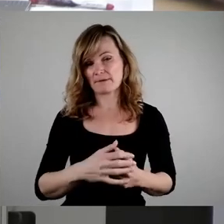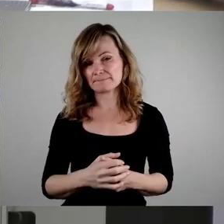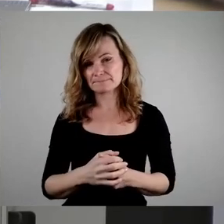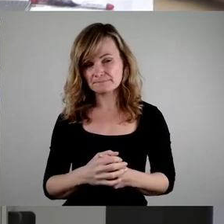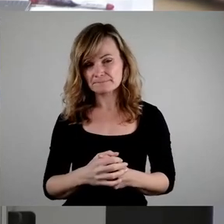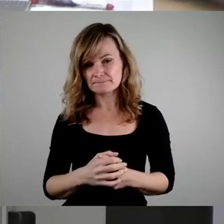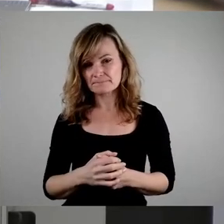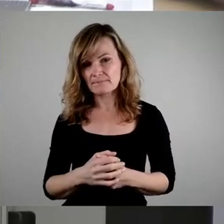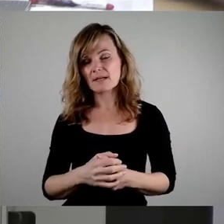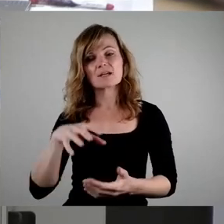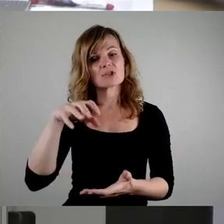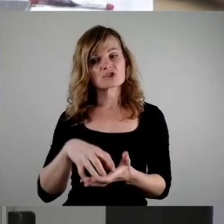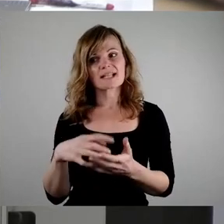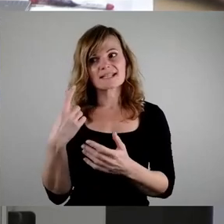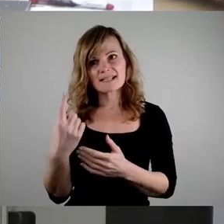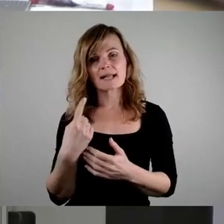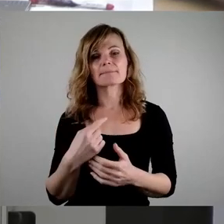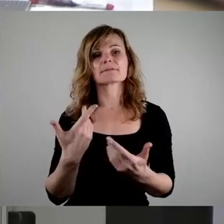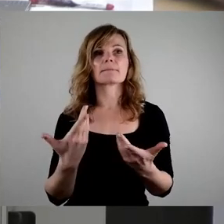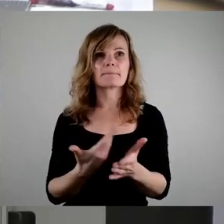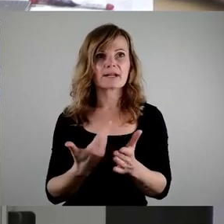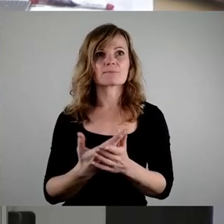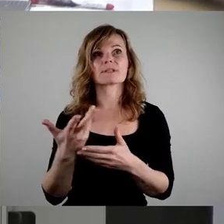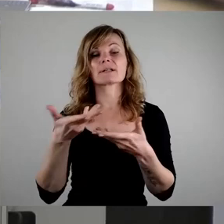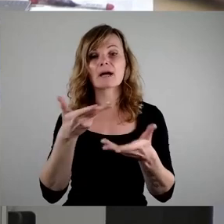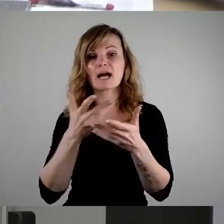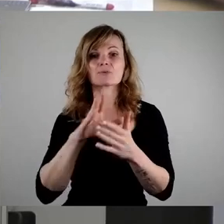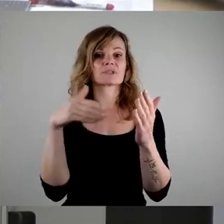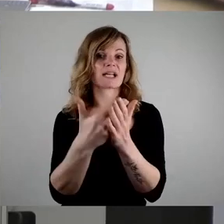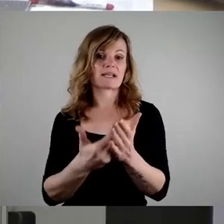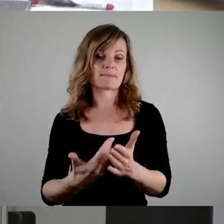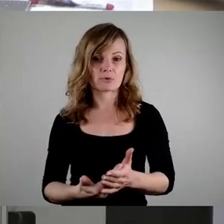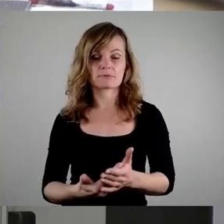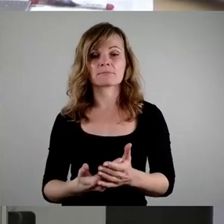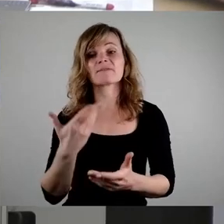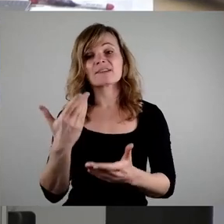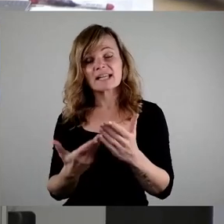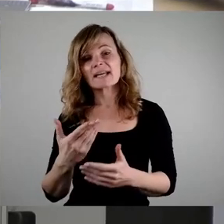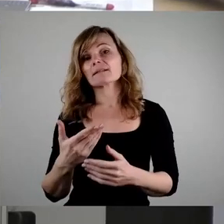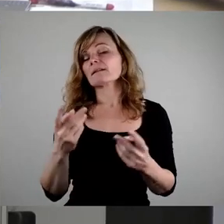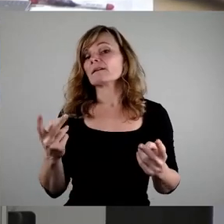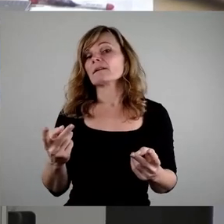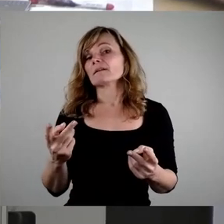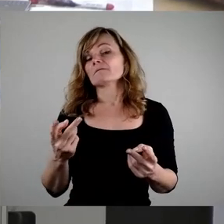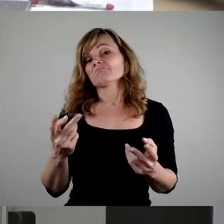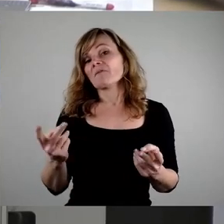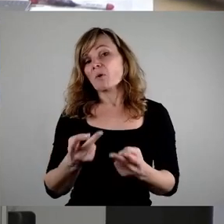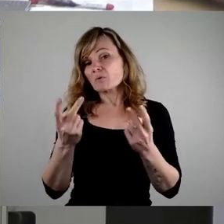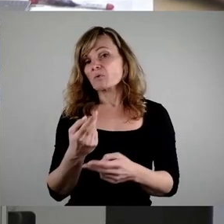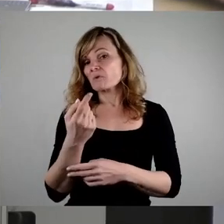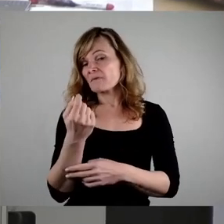Beratungsangeboten und gegebenenfalls befristete finanzielle Förderung die Einführung von